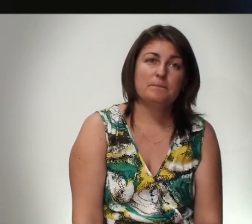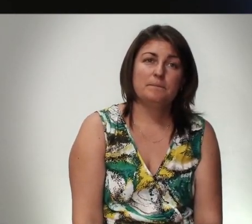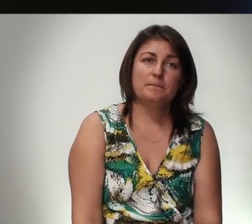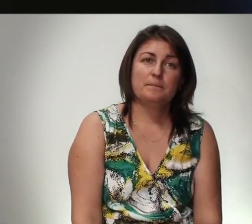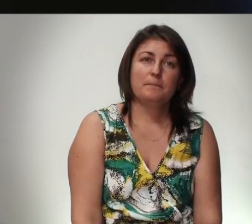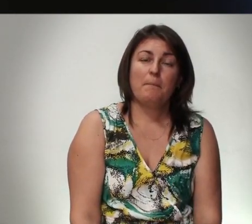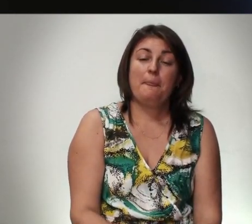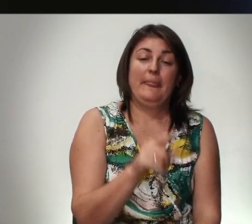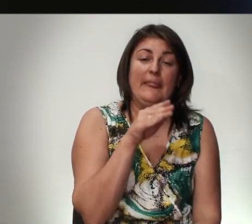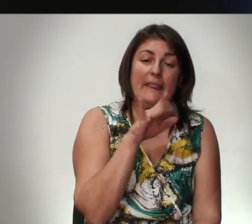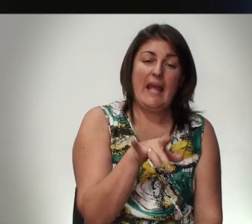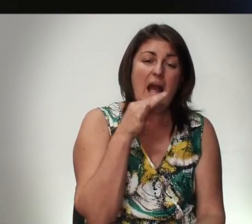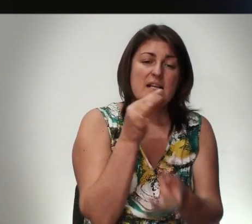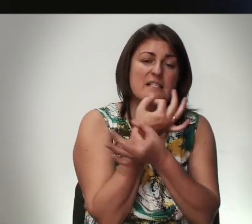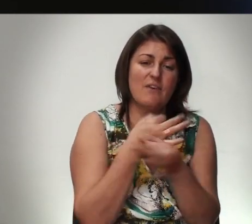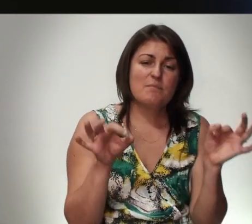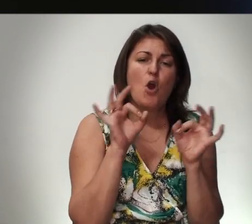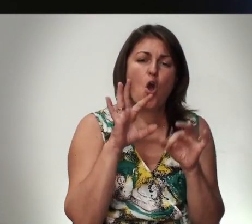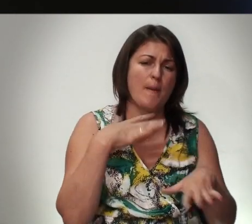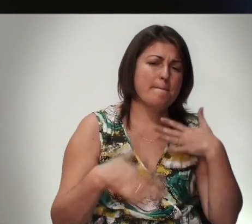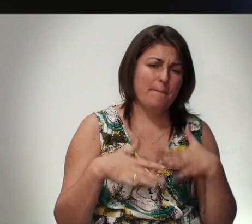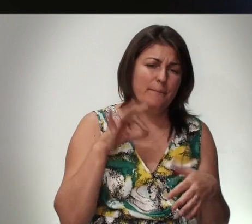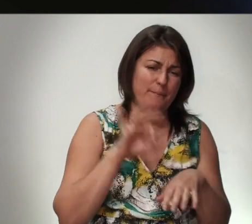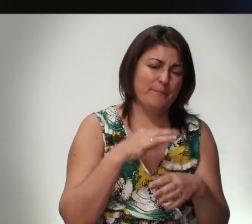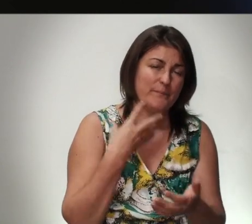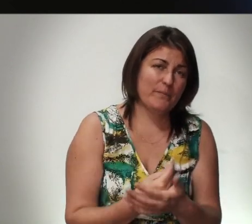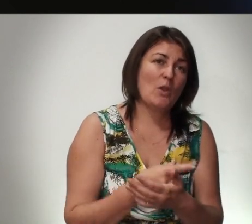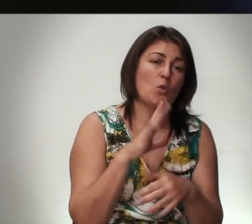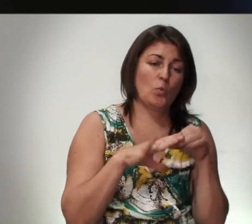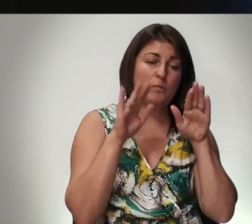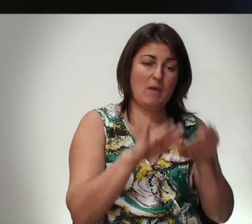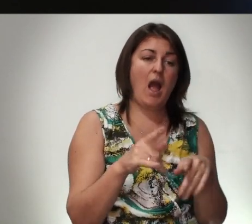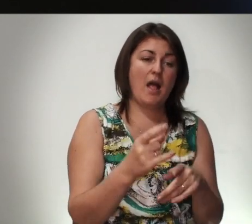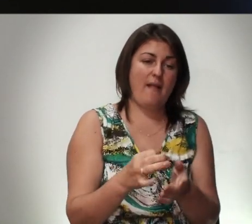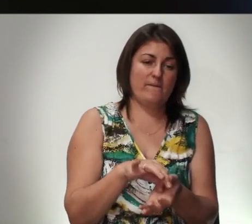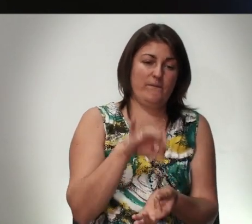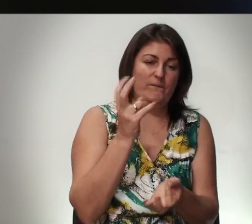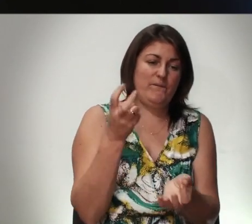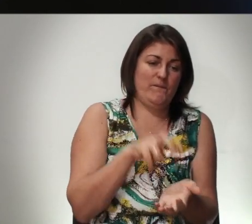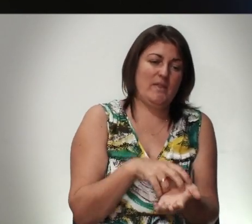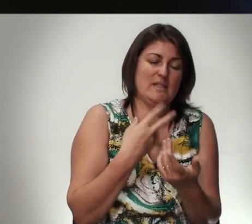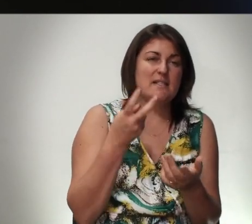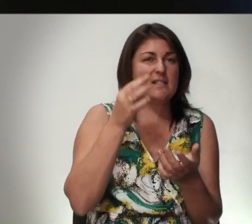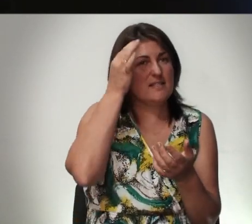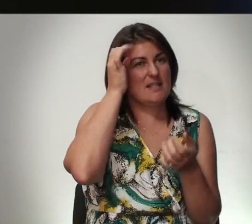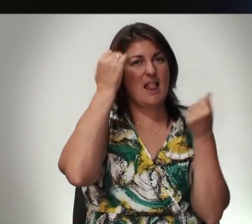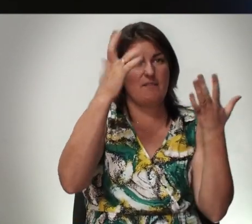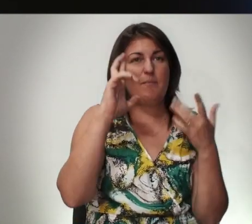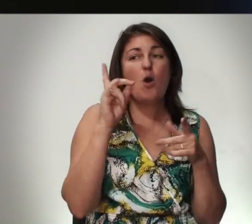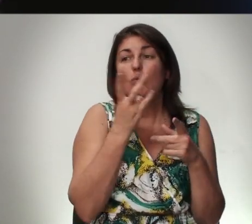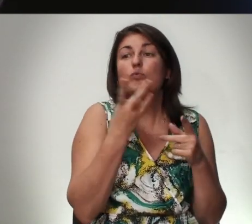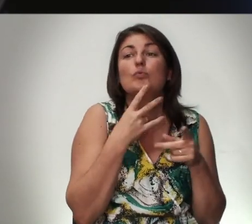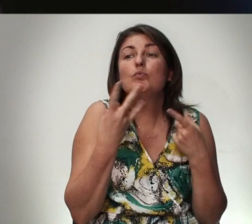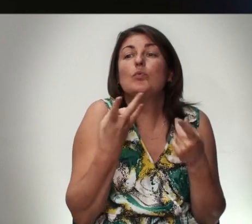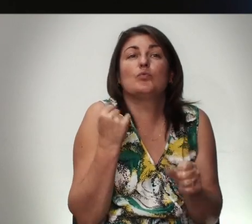Ты Освобождаешься От Недуга Своего Возложил Руки И Она Выпрямилась И Славила Бога Сказайте Что Нужно